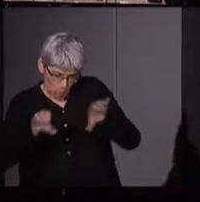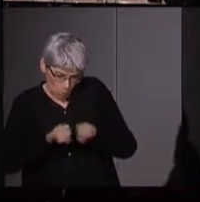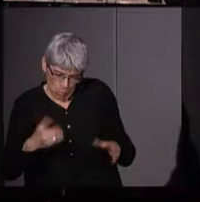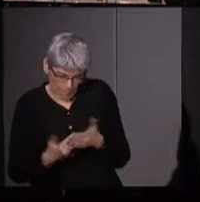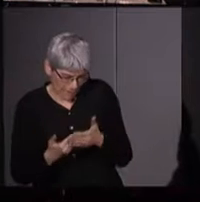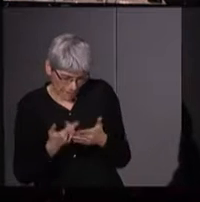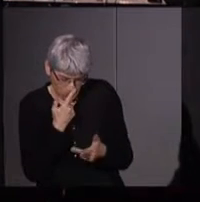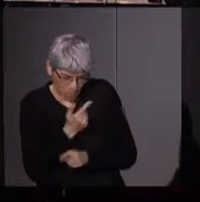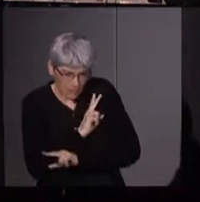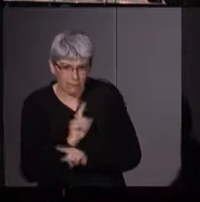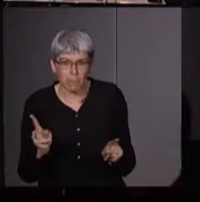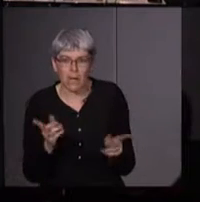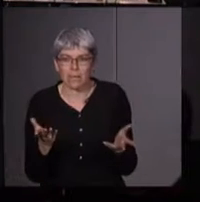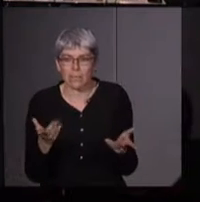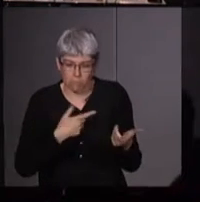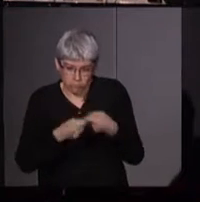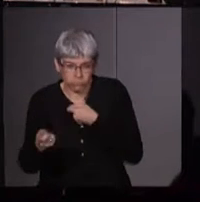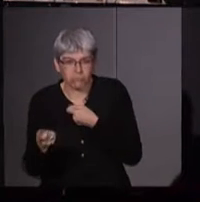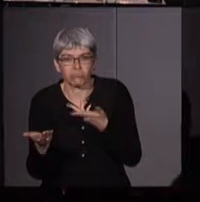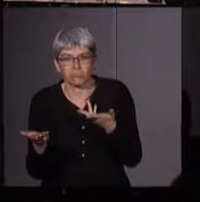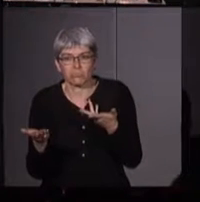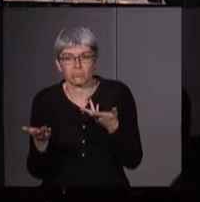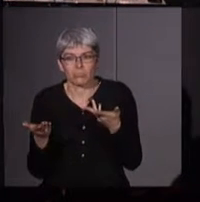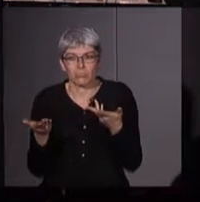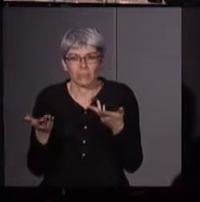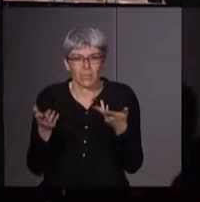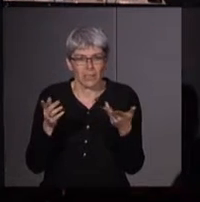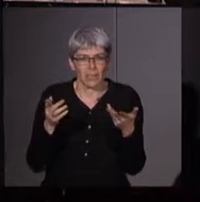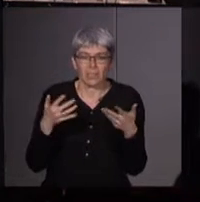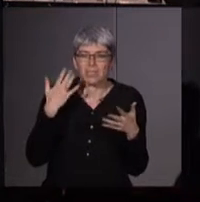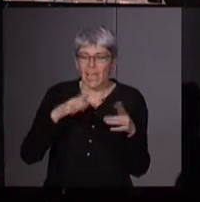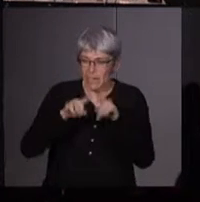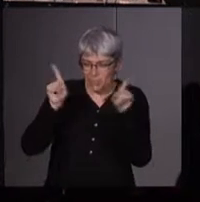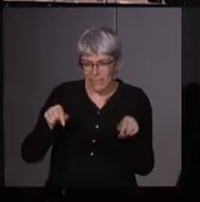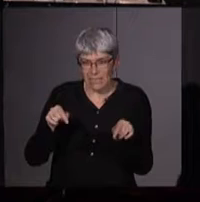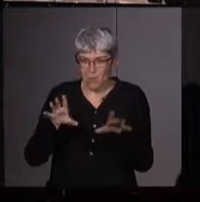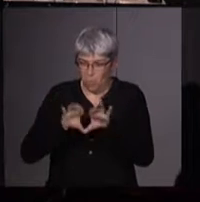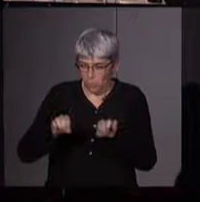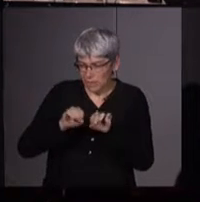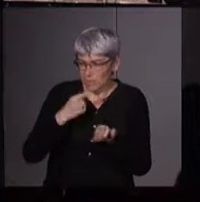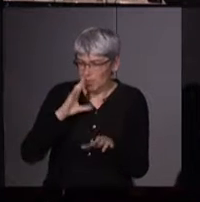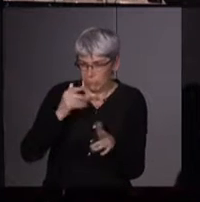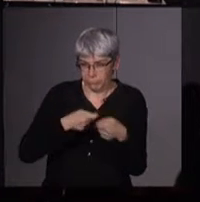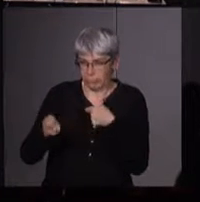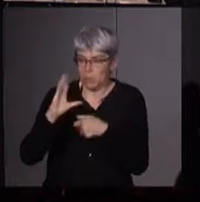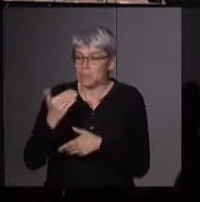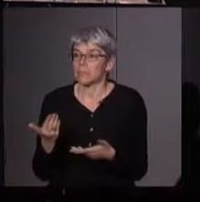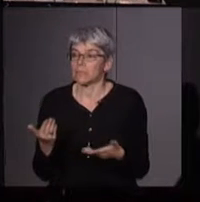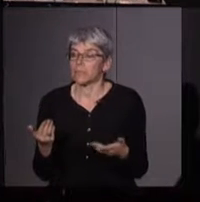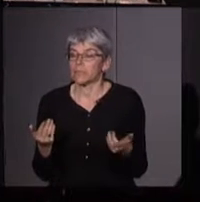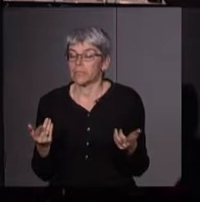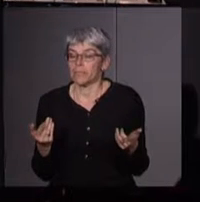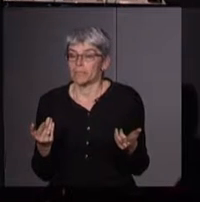qui ne suivraient plus une ligne toute tracée par la machine capitaliste et productiviste. En gros,